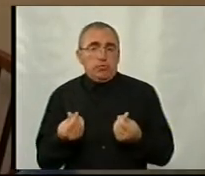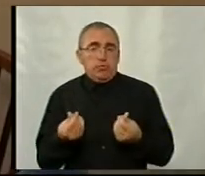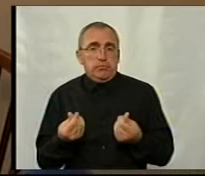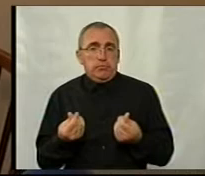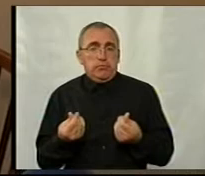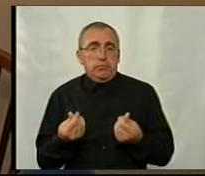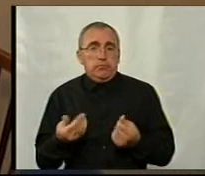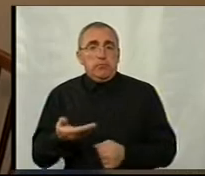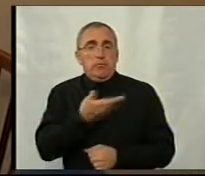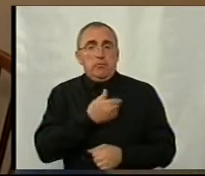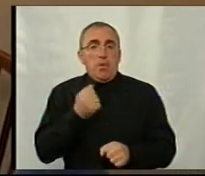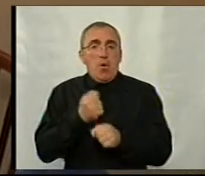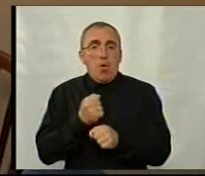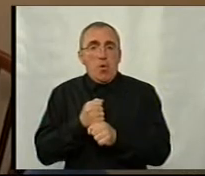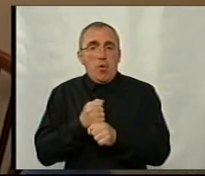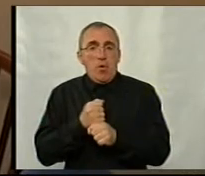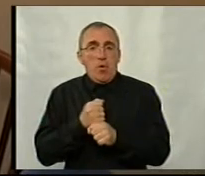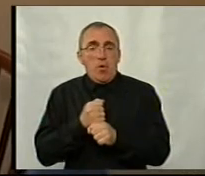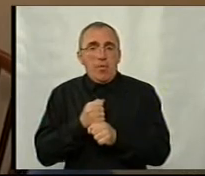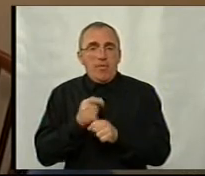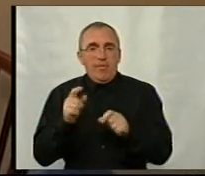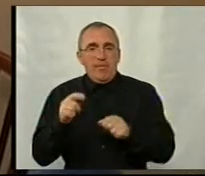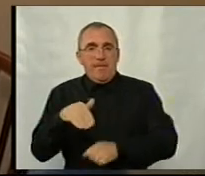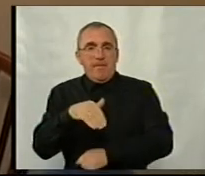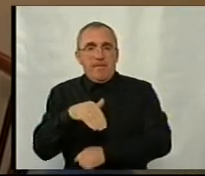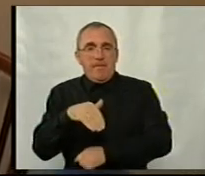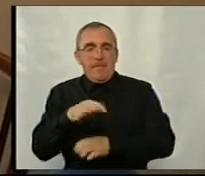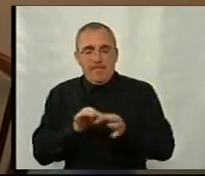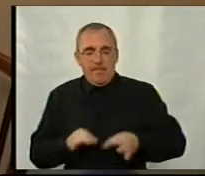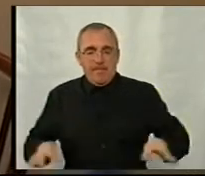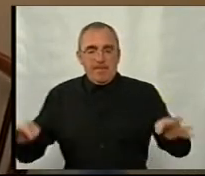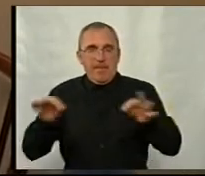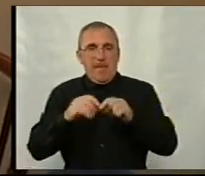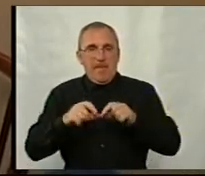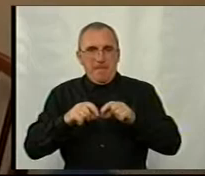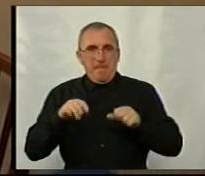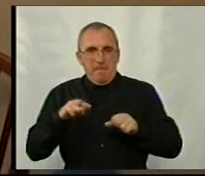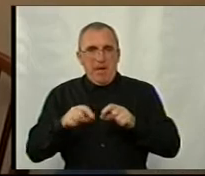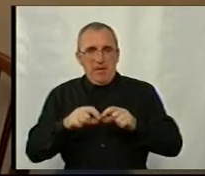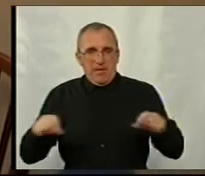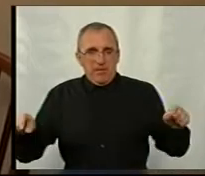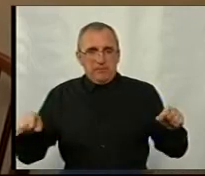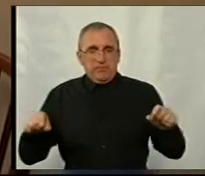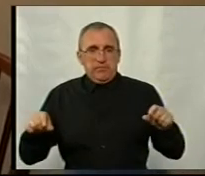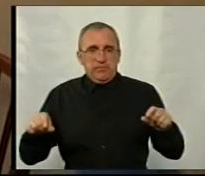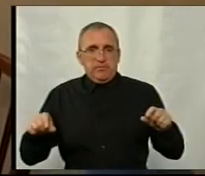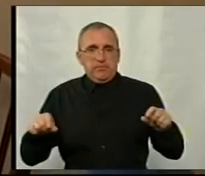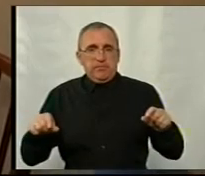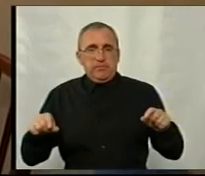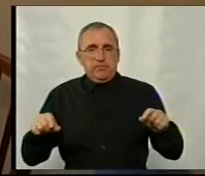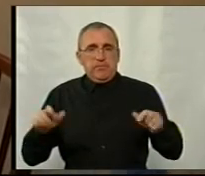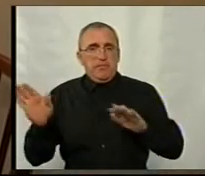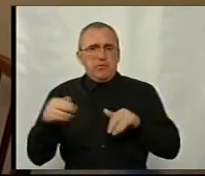Ми обробляємо метр, котрий ми вимірюємо окружність грудної клітки. Обробляємо після кожного